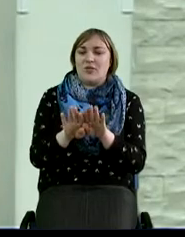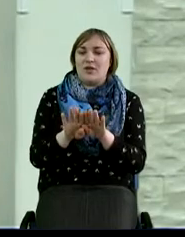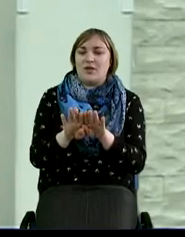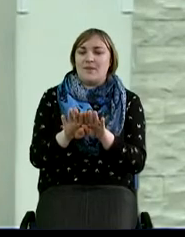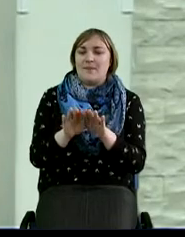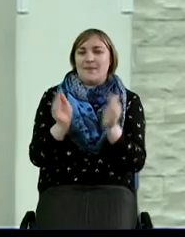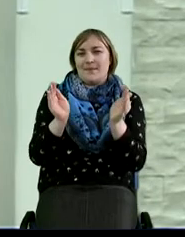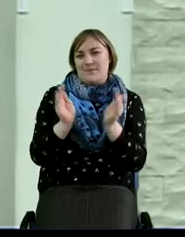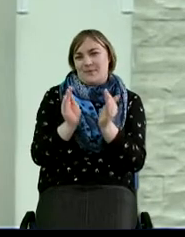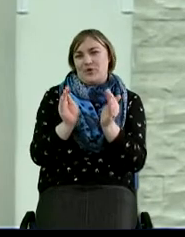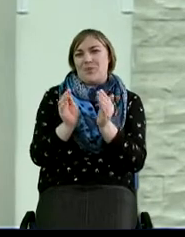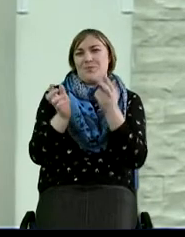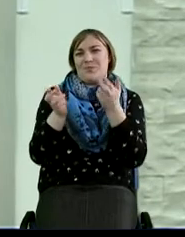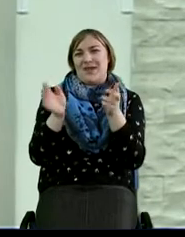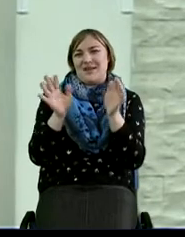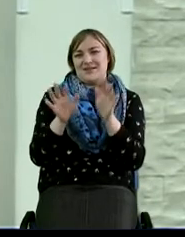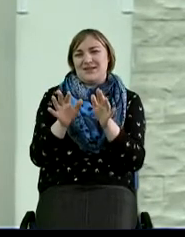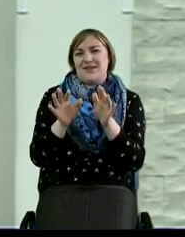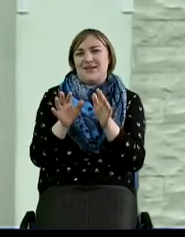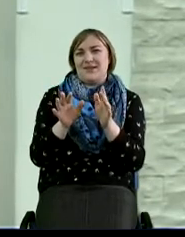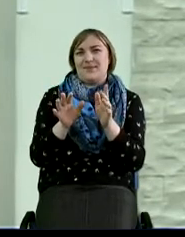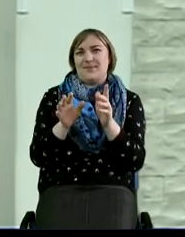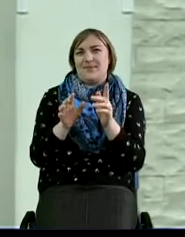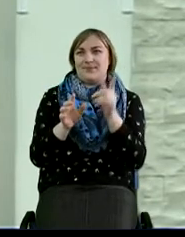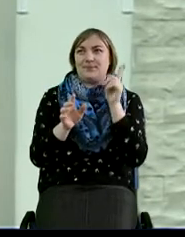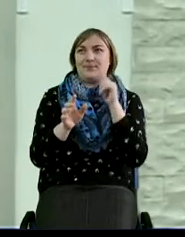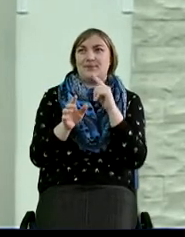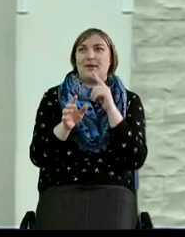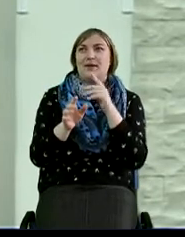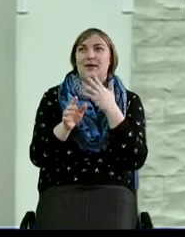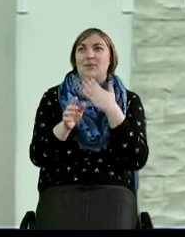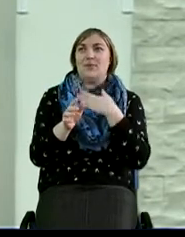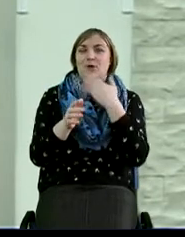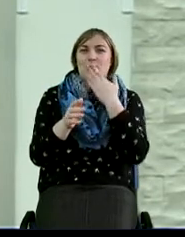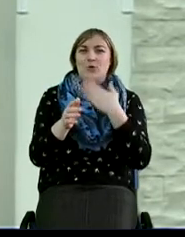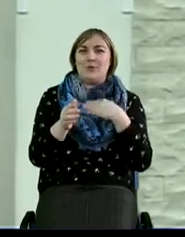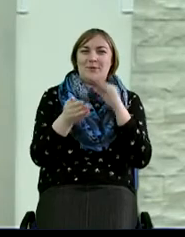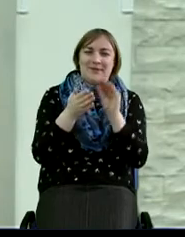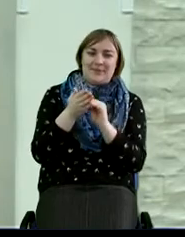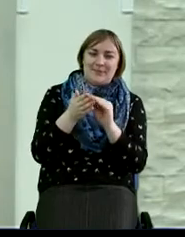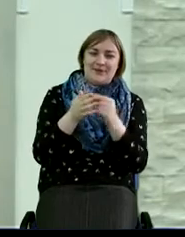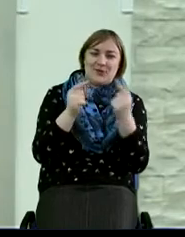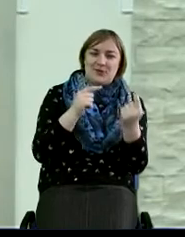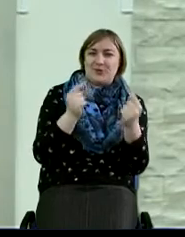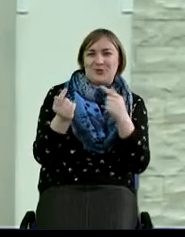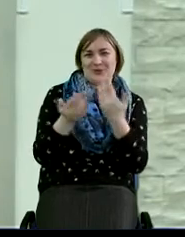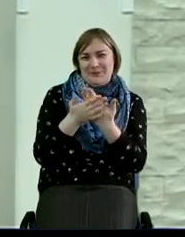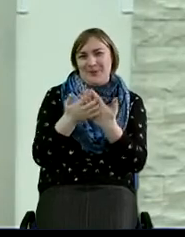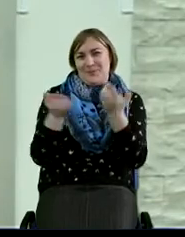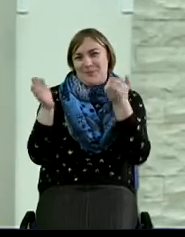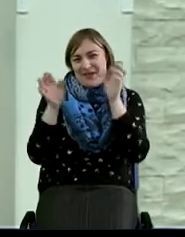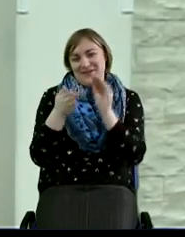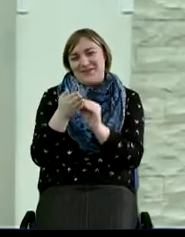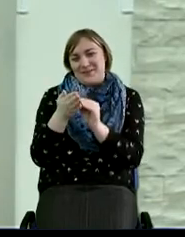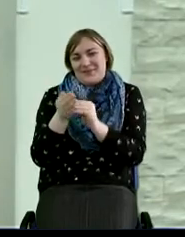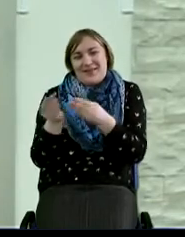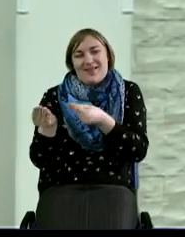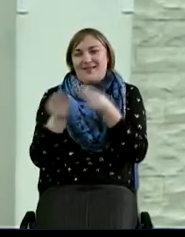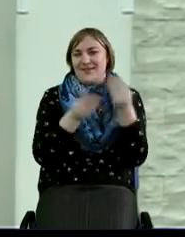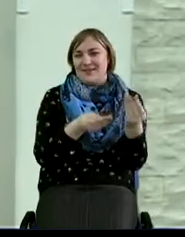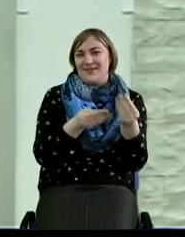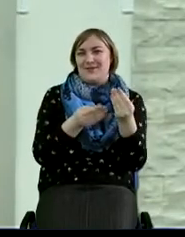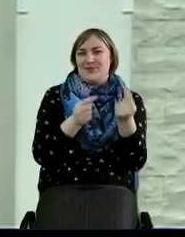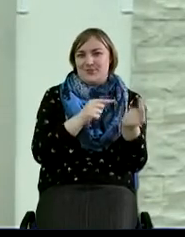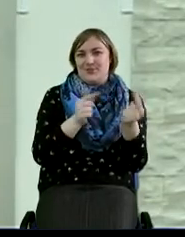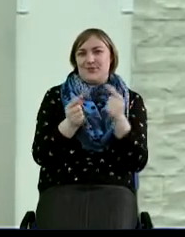небольшое благословение. Знаете, как мы, бывает, любим написать друг другу на какие-то благословения, какое-то послание